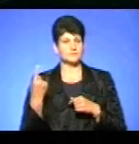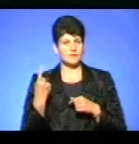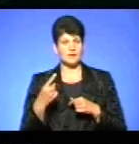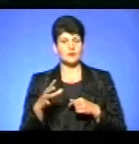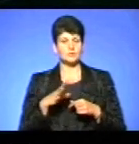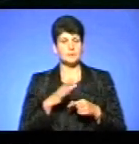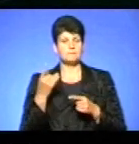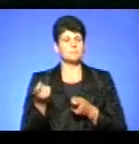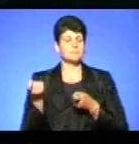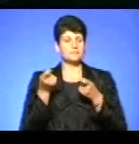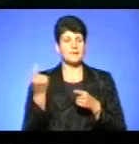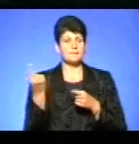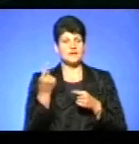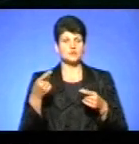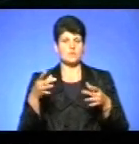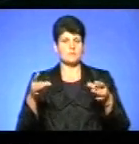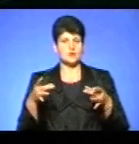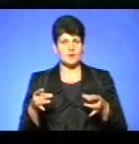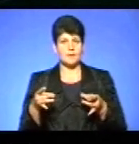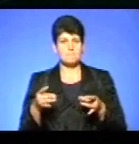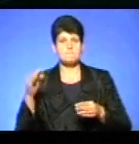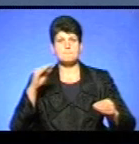надійшла перша партія пакунків малюка.